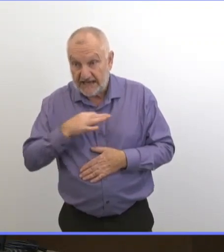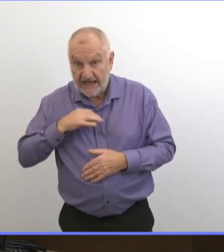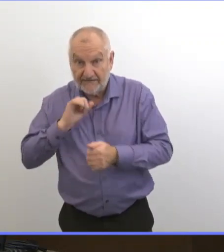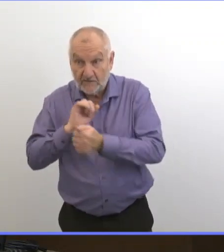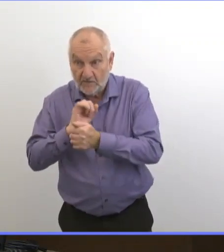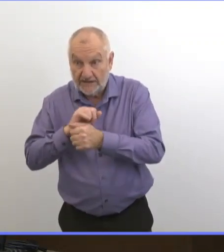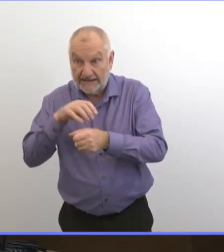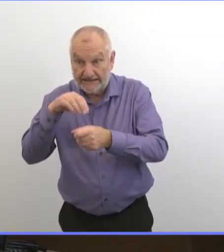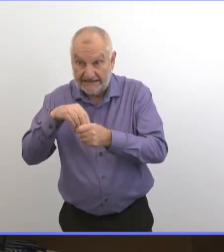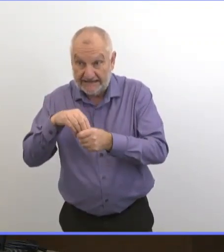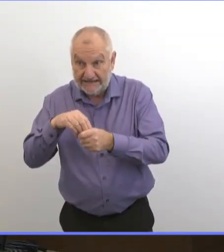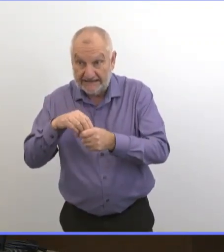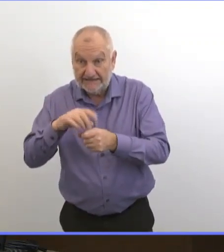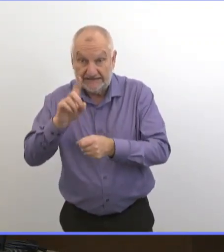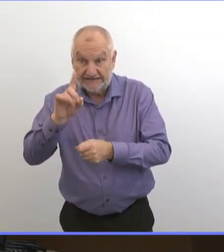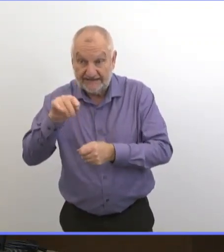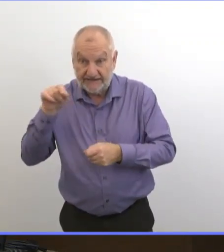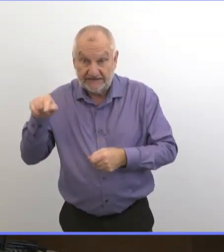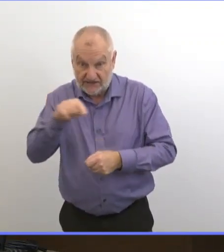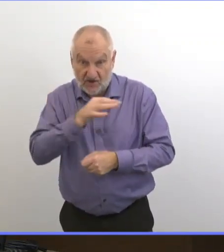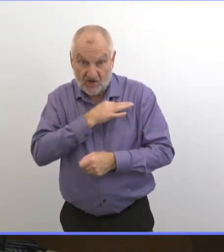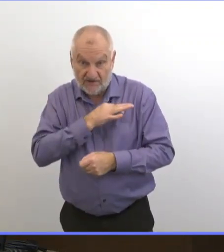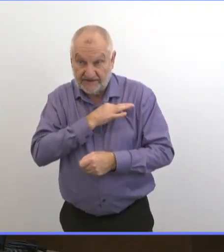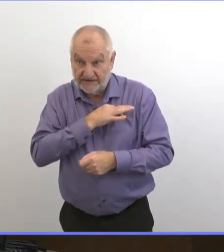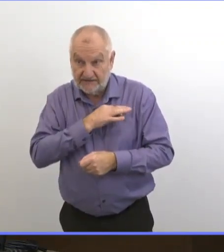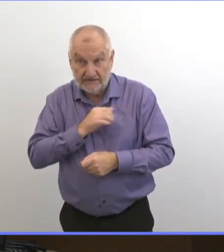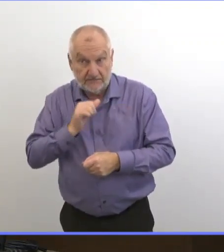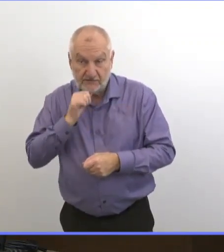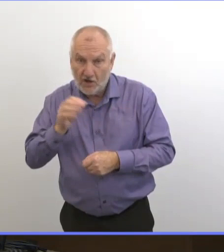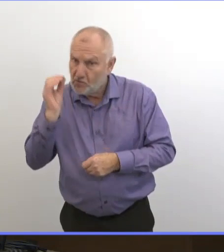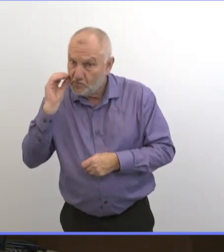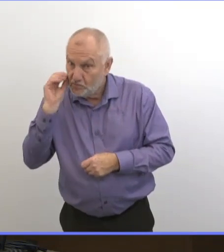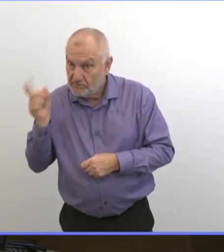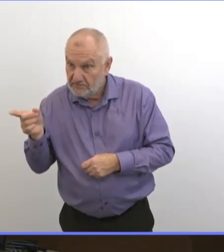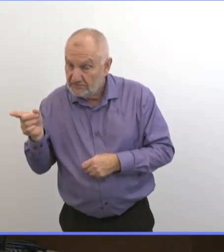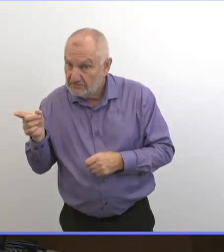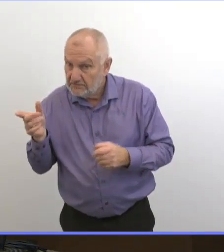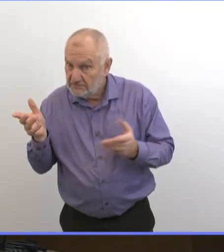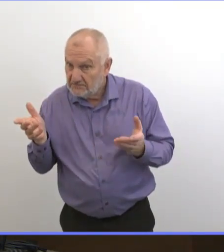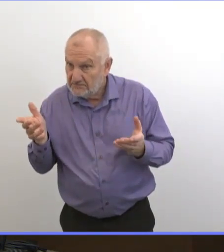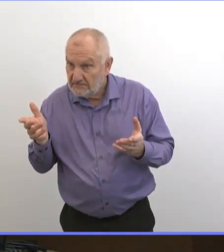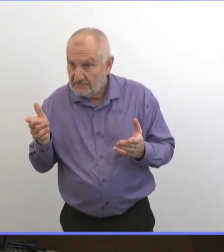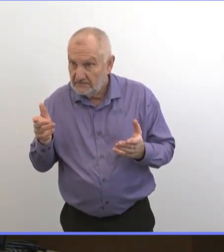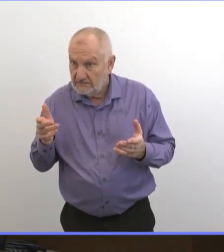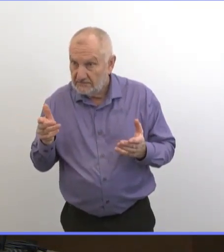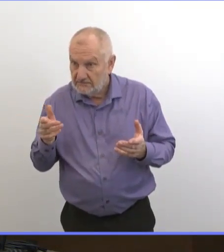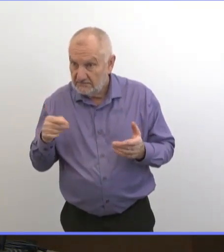au personnel de la division scolaire de travailler dans les bâtiments de la division et pas de chez eux.